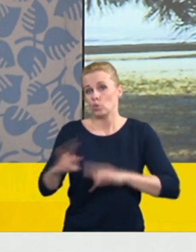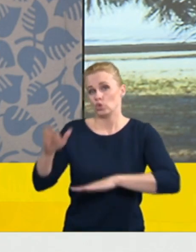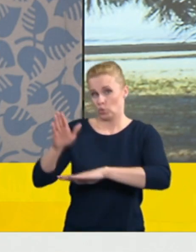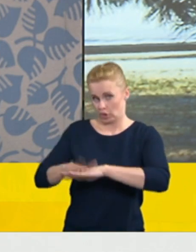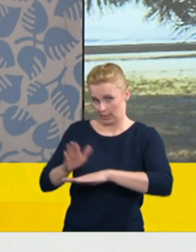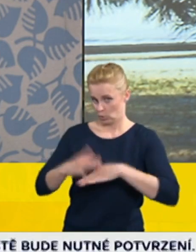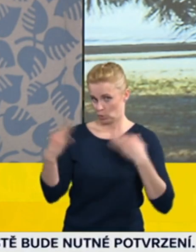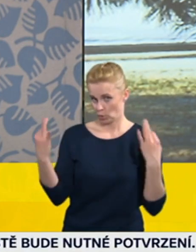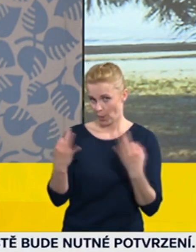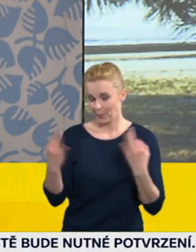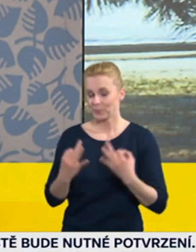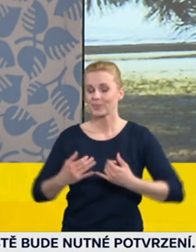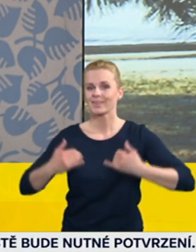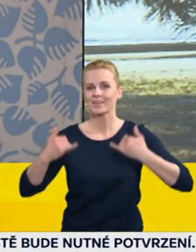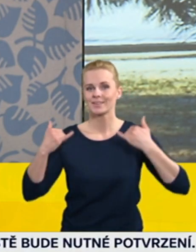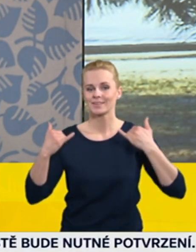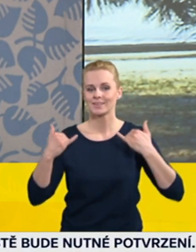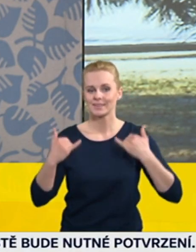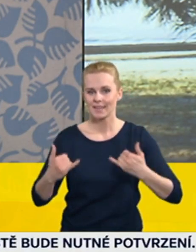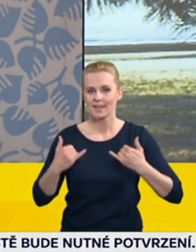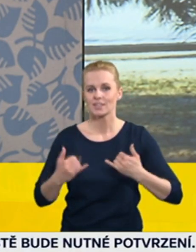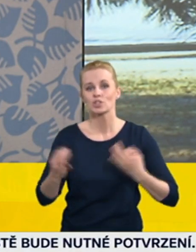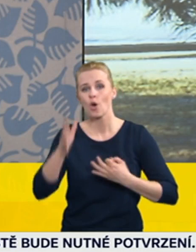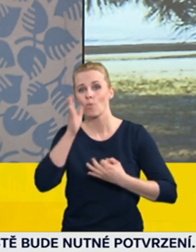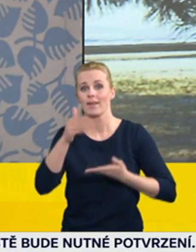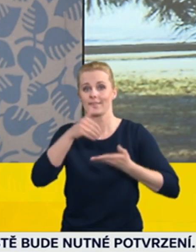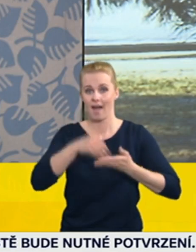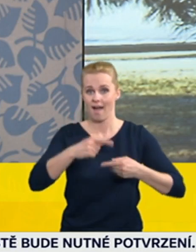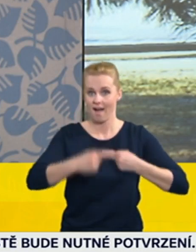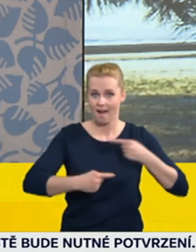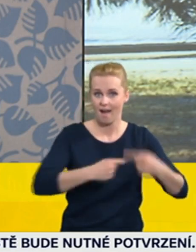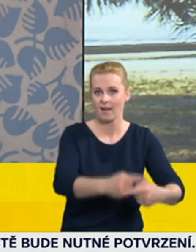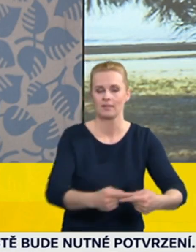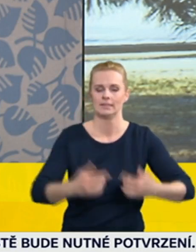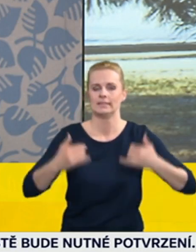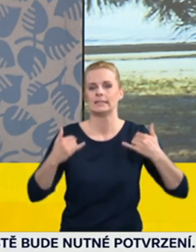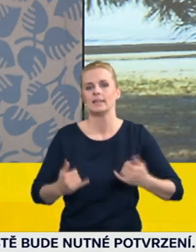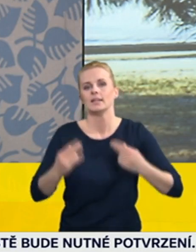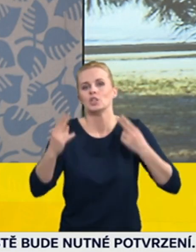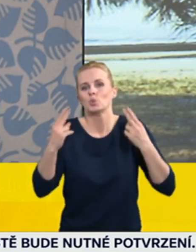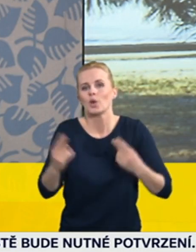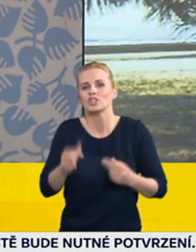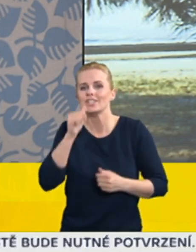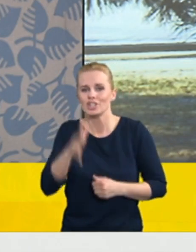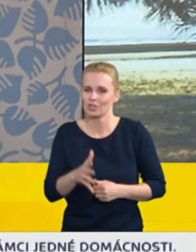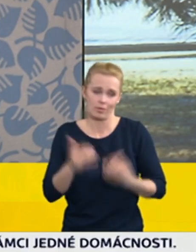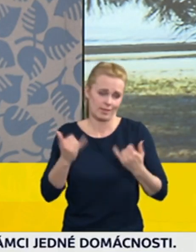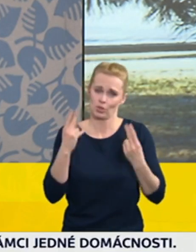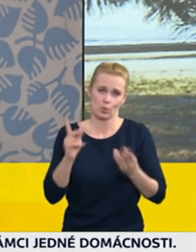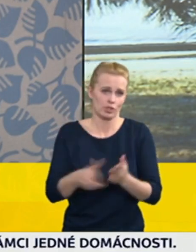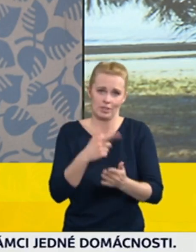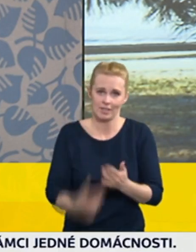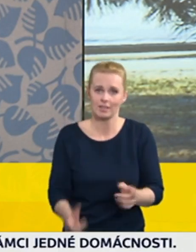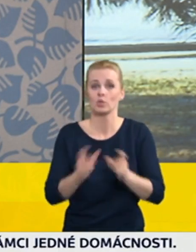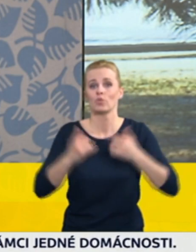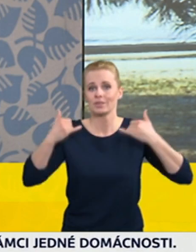pro to, co se bude dít dále, toto vlastní skóre není relevantní. A tak, jak jsem řekl, je nyní potřeba se zaměřit